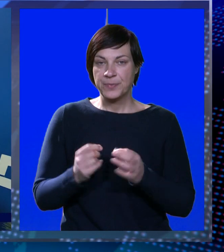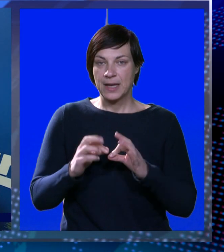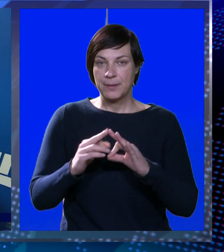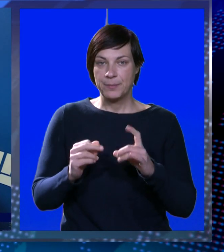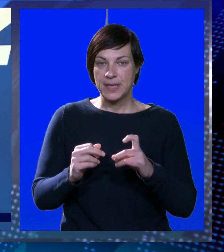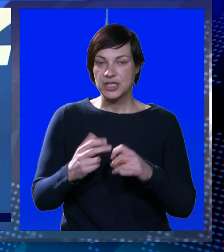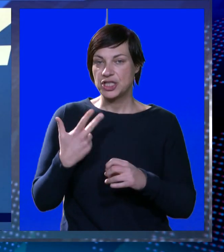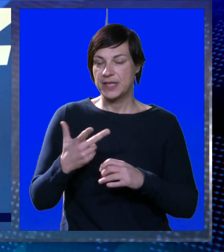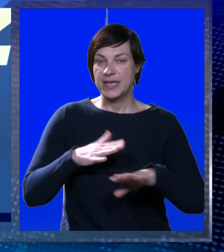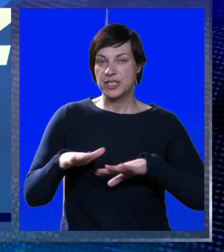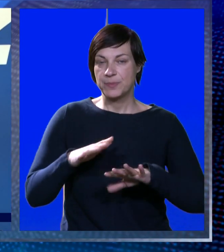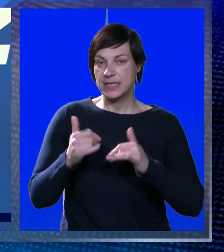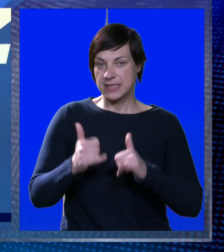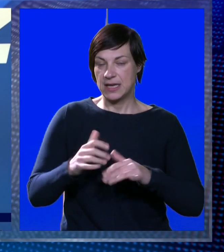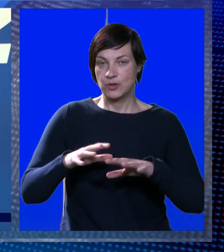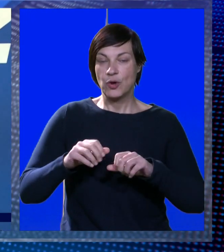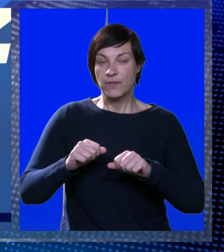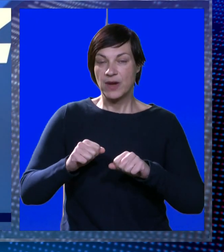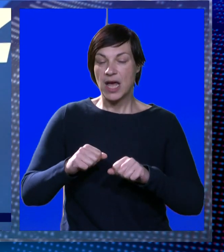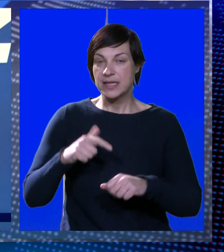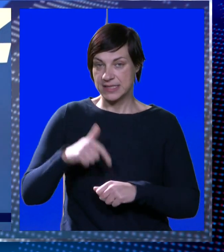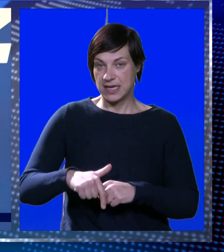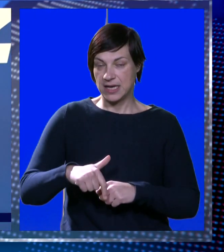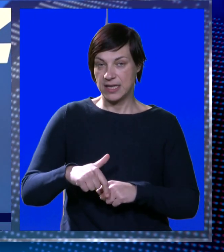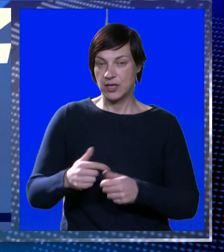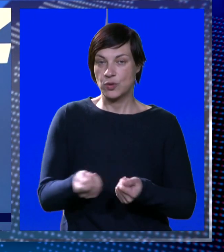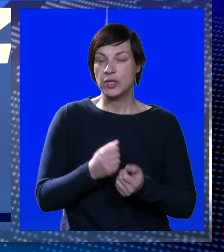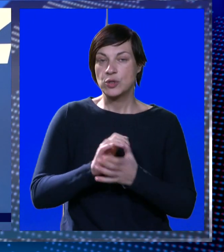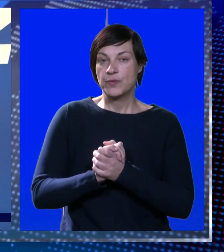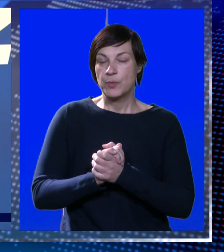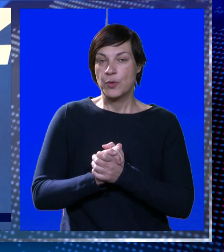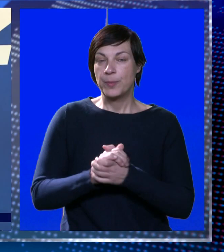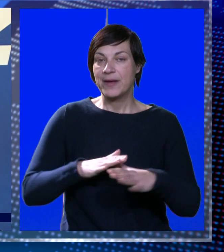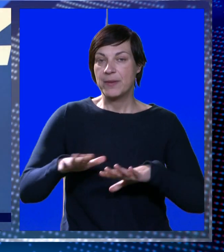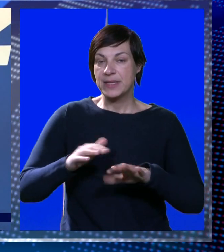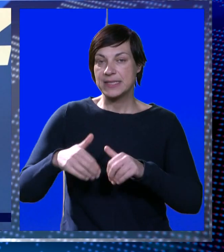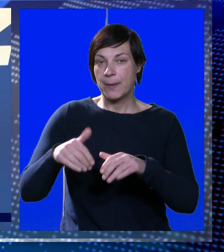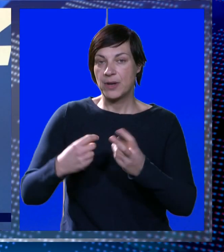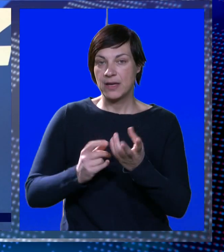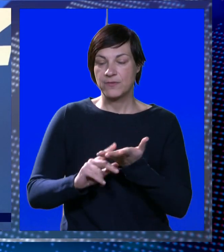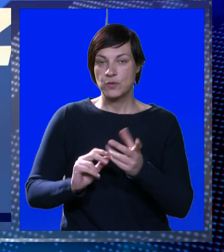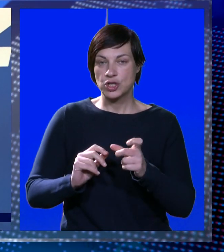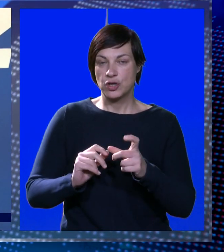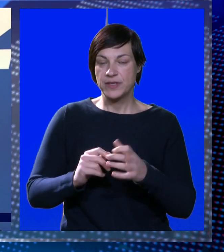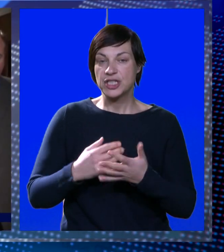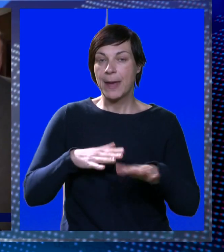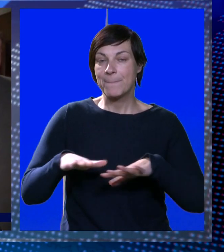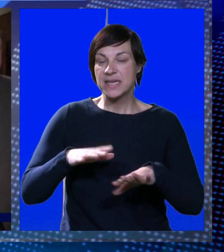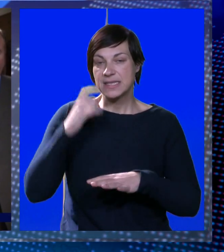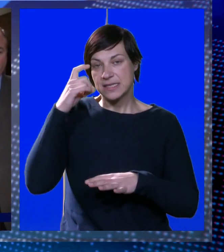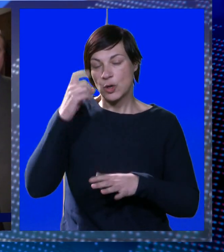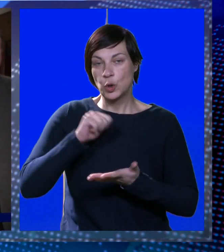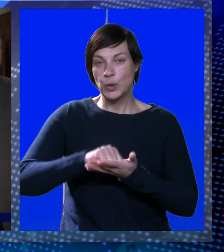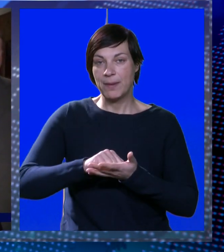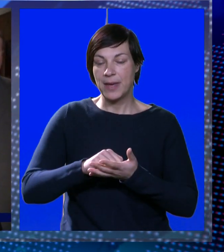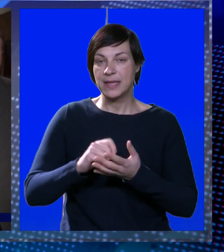Inače, Bačić je treći ministar u aktualnoj vladi Skrajnjeg Juga. Društvom uprave ministrica poljoprivrede Marija Vučković i ministrica